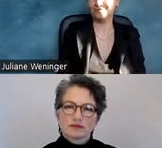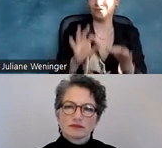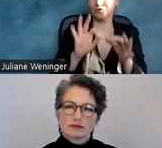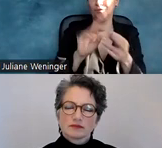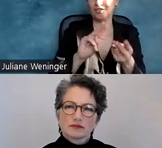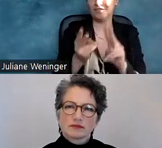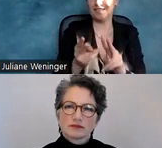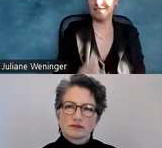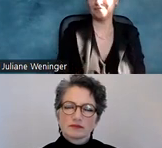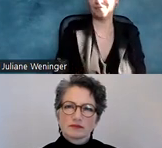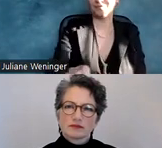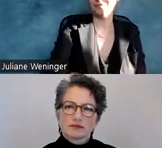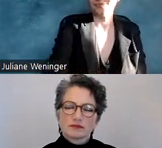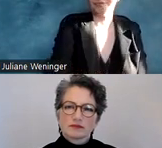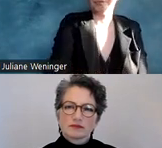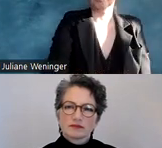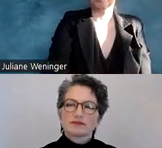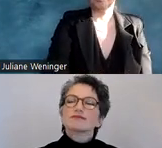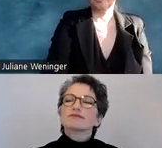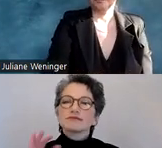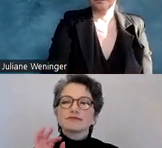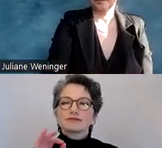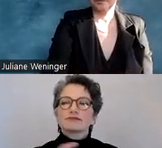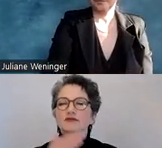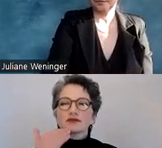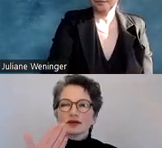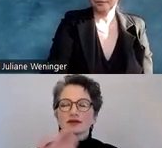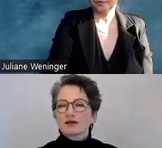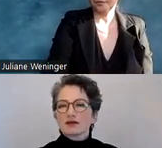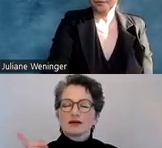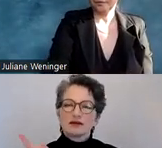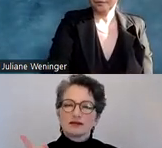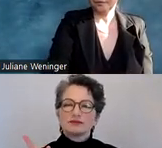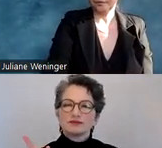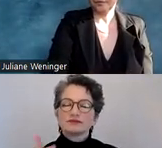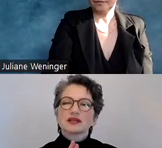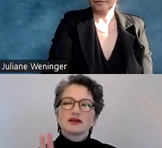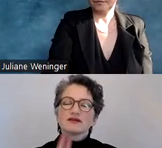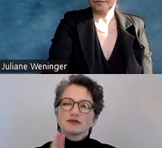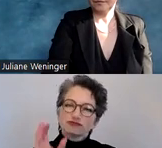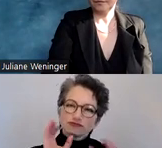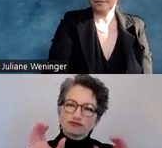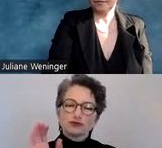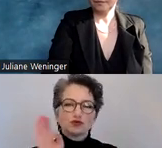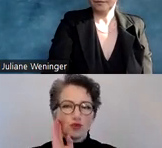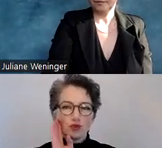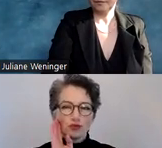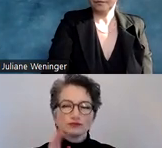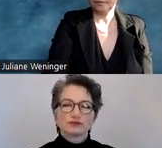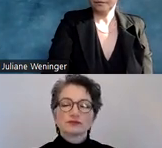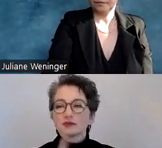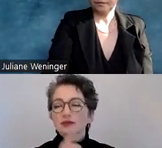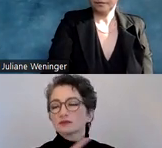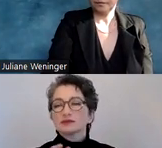Okay, sehr gerne, wir uns auch bei unseren Zuhörern, aber wir haben, wenn ihr Fragen